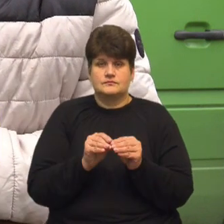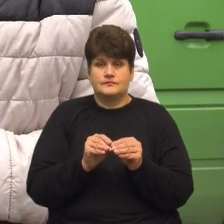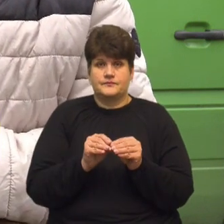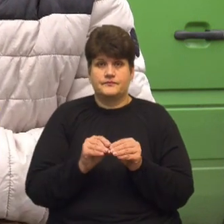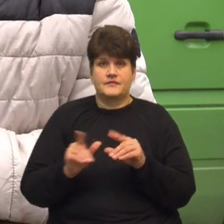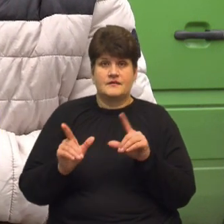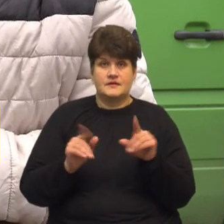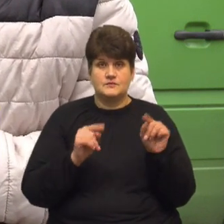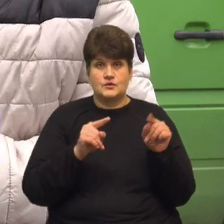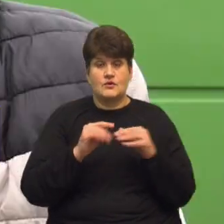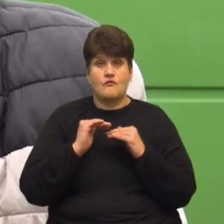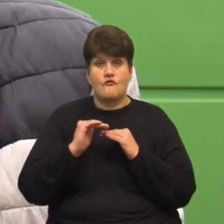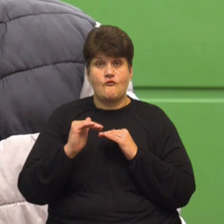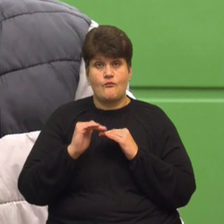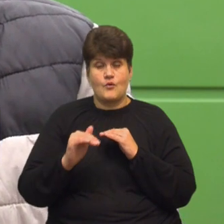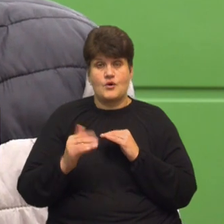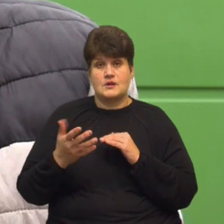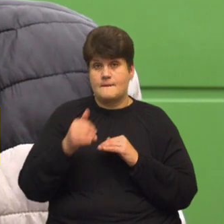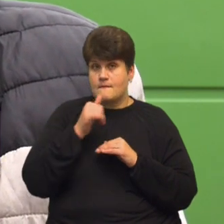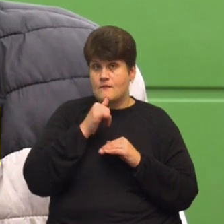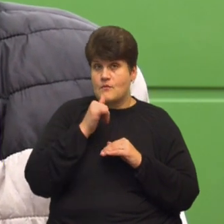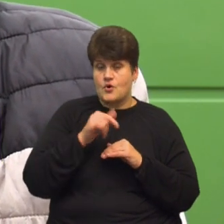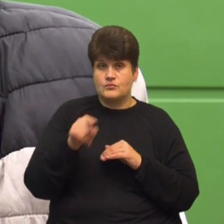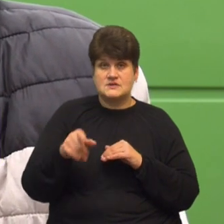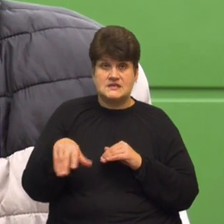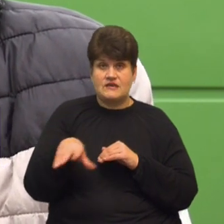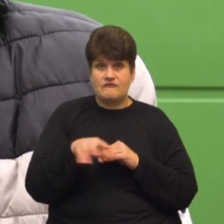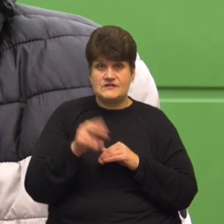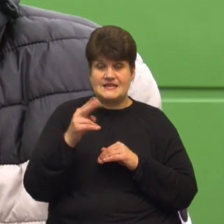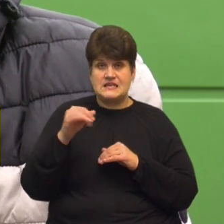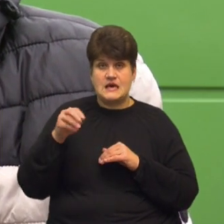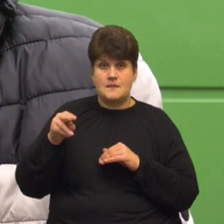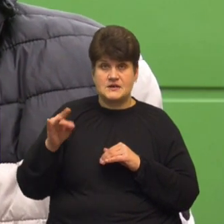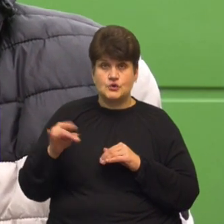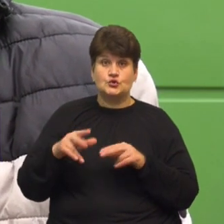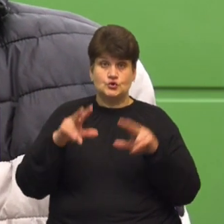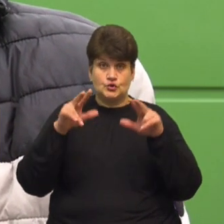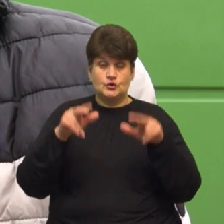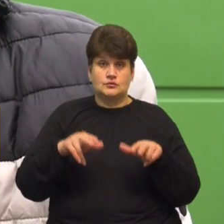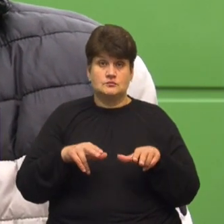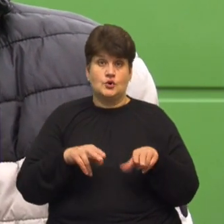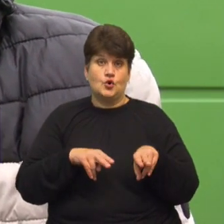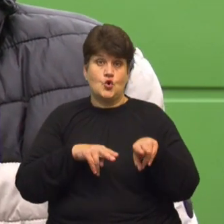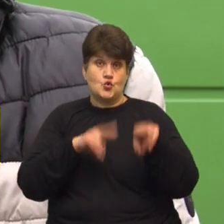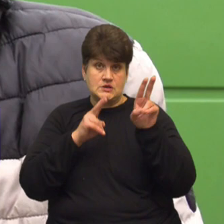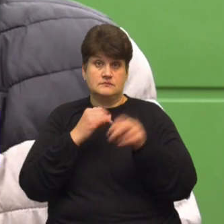Виїжджаємо тоді в поле за Тернопіль. Пробуємо ті всі діапазони. Якщо глушить, рушниця працює,